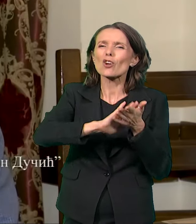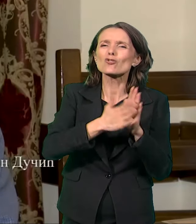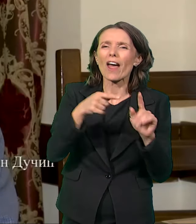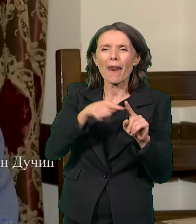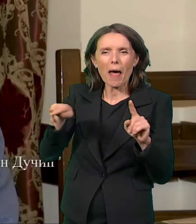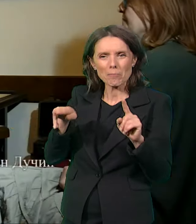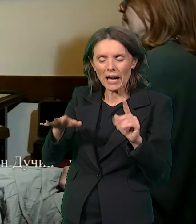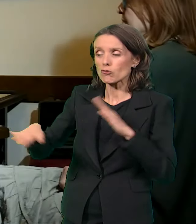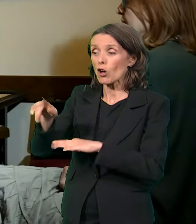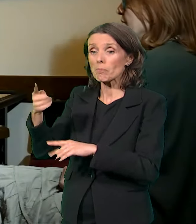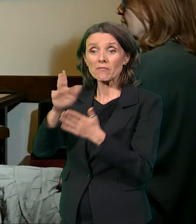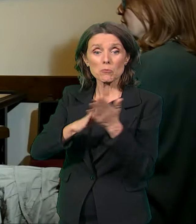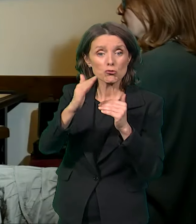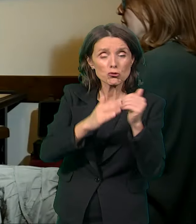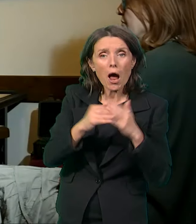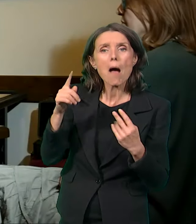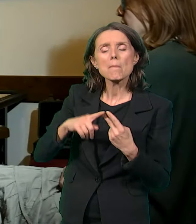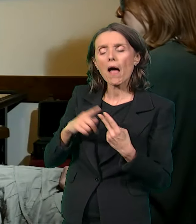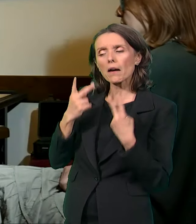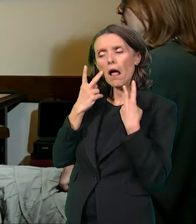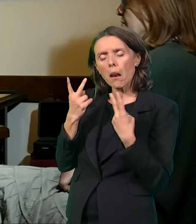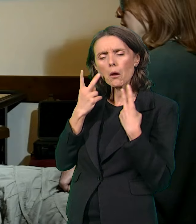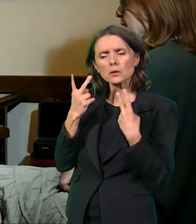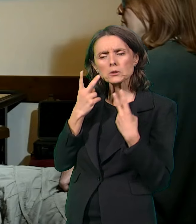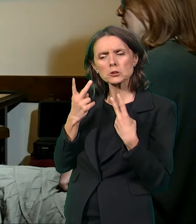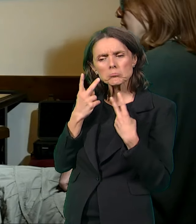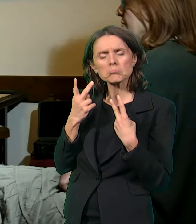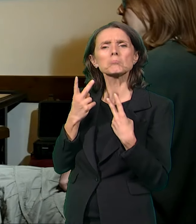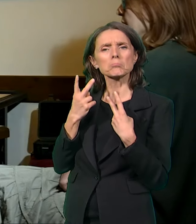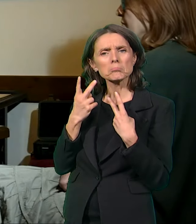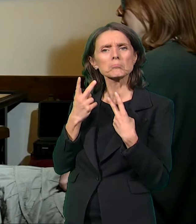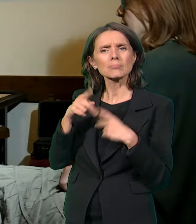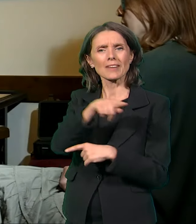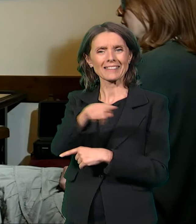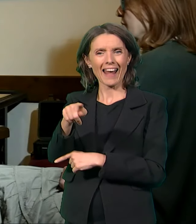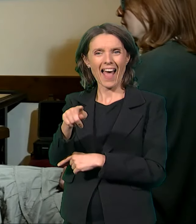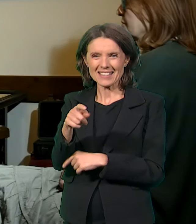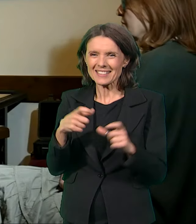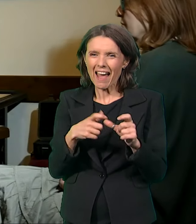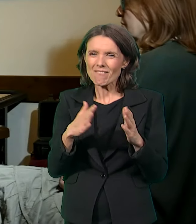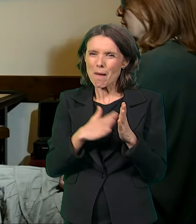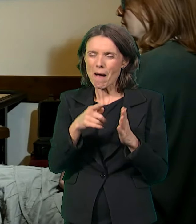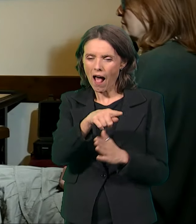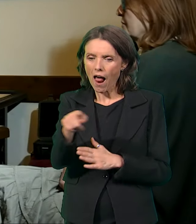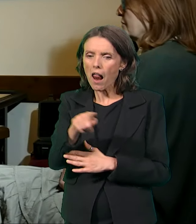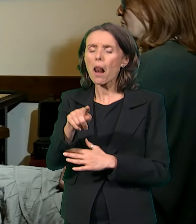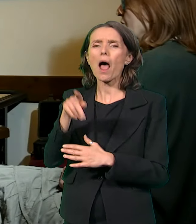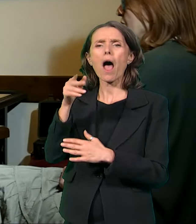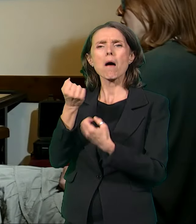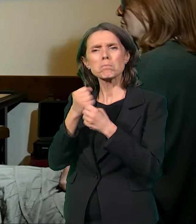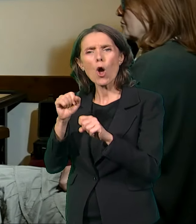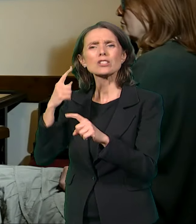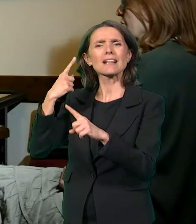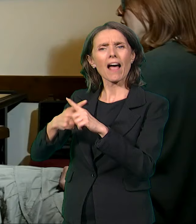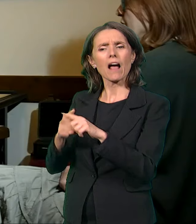Paranas da vidi. Kako je vidio da tu se što više naseljava, dolaže ljudi iz Bosne i Hercegovine, on